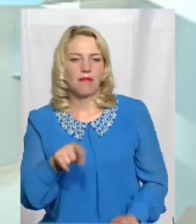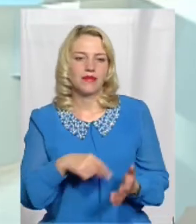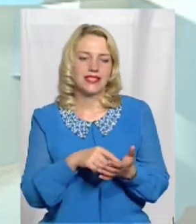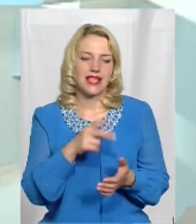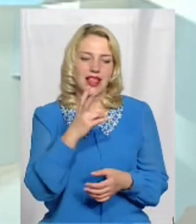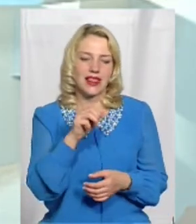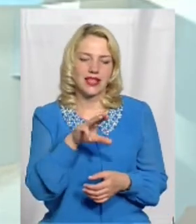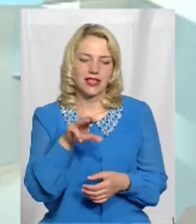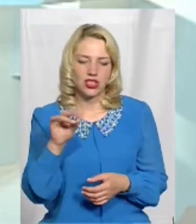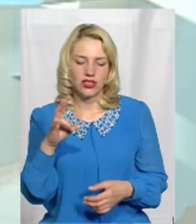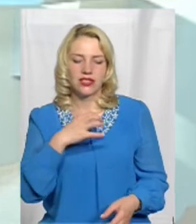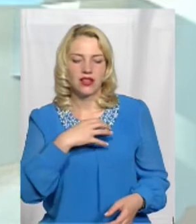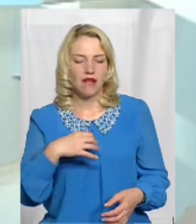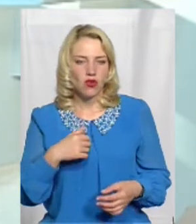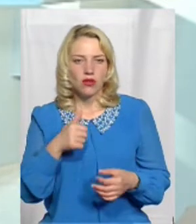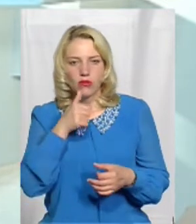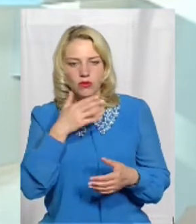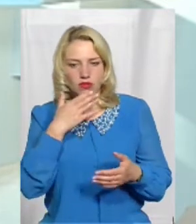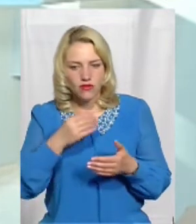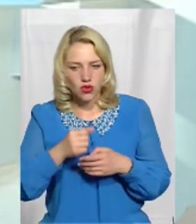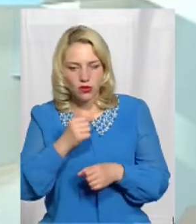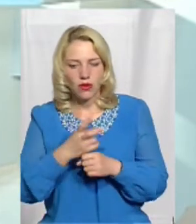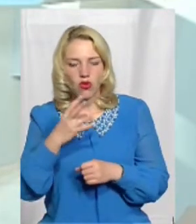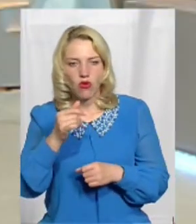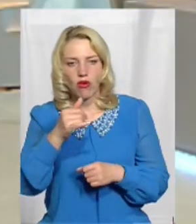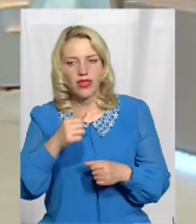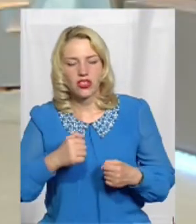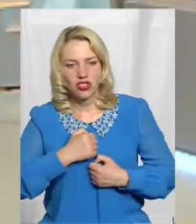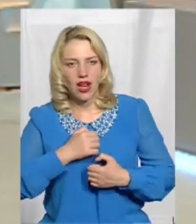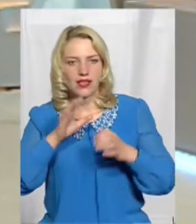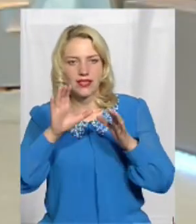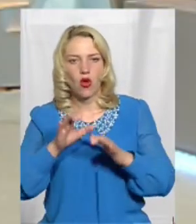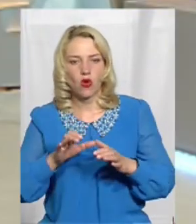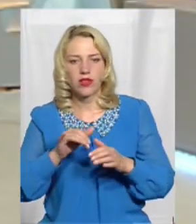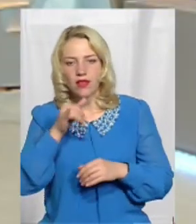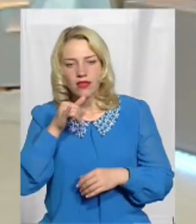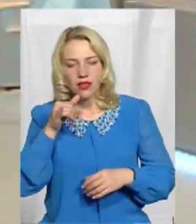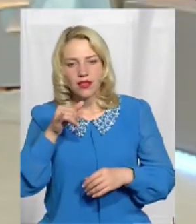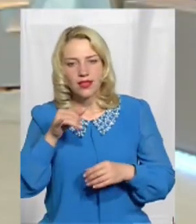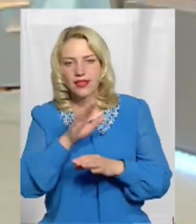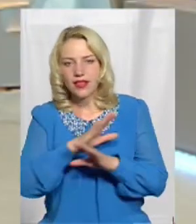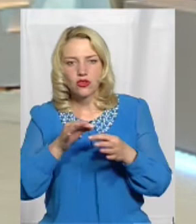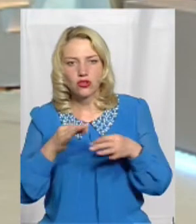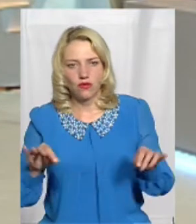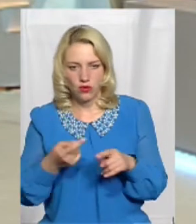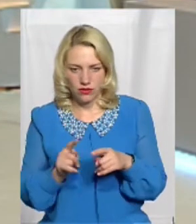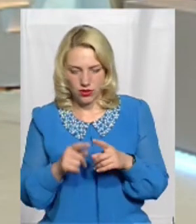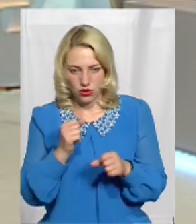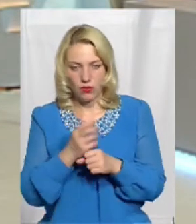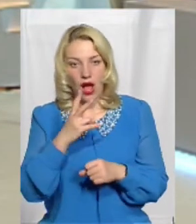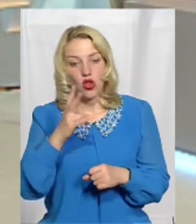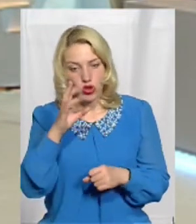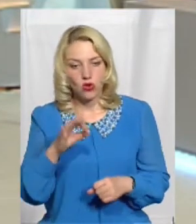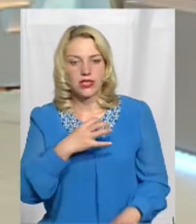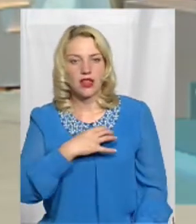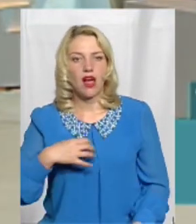свої об'єднані громади На жаль, законодавство на той час не дозволило це зробити Але Славуцька, місто